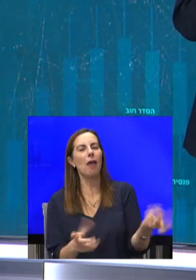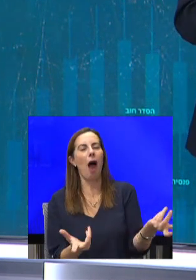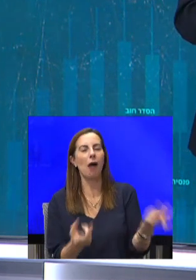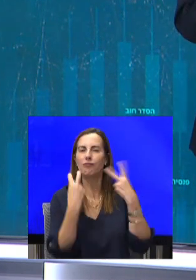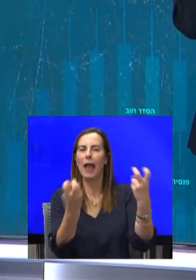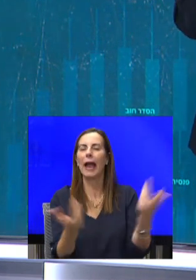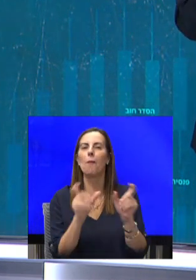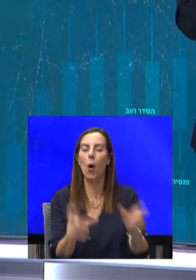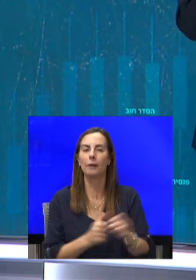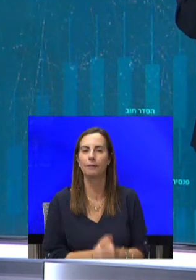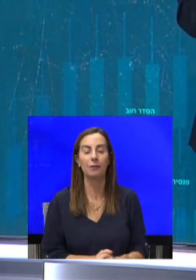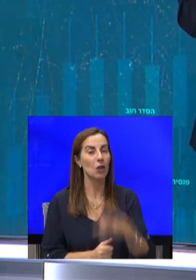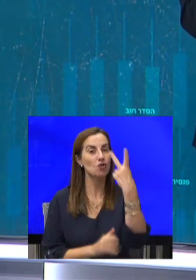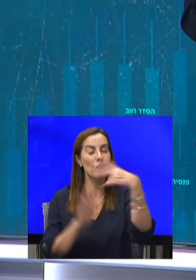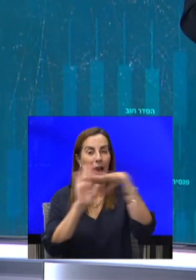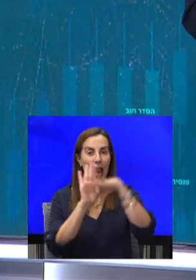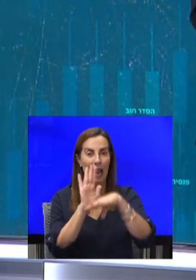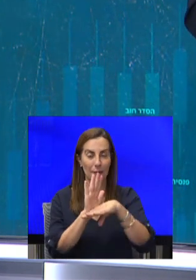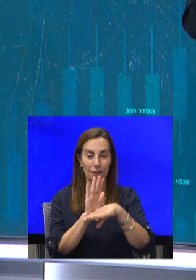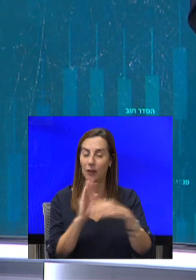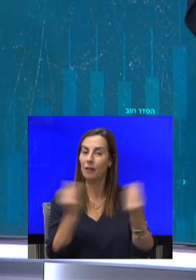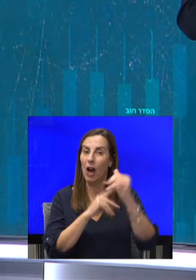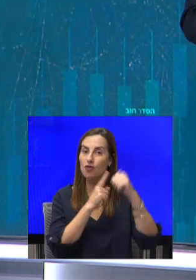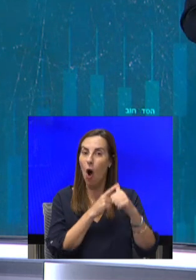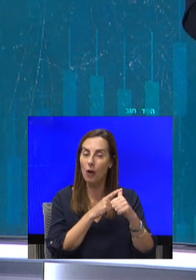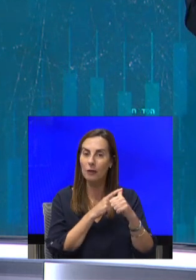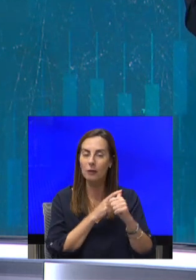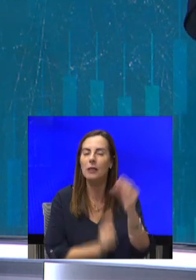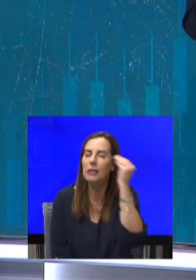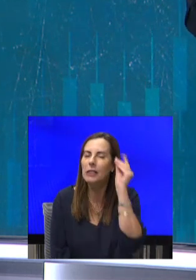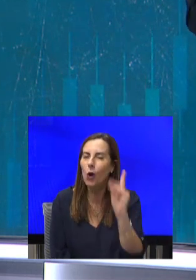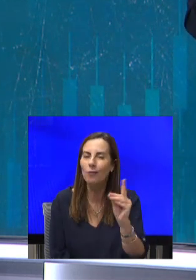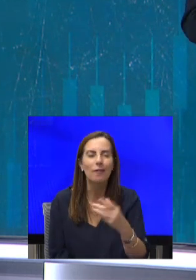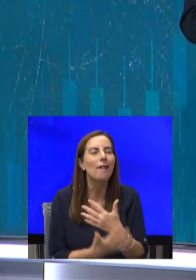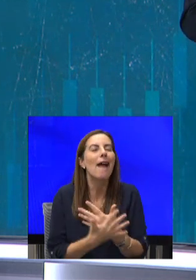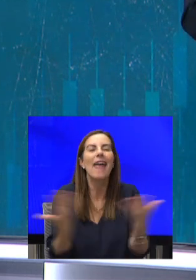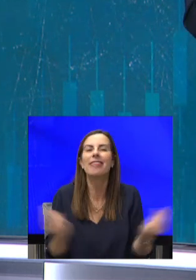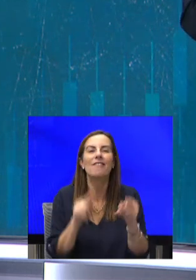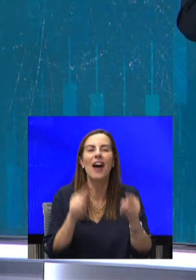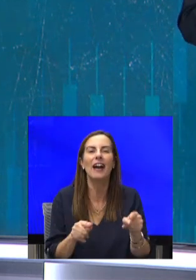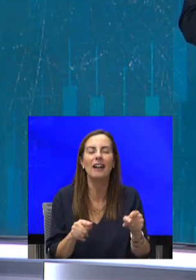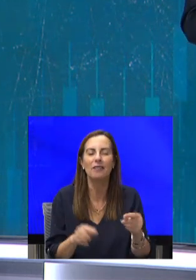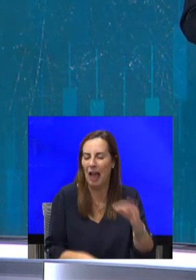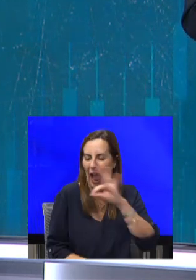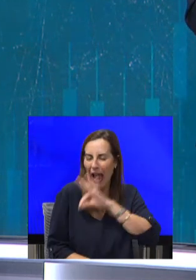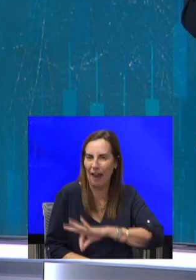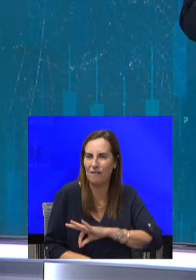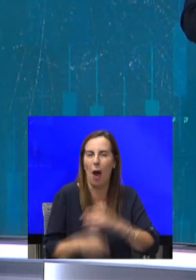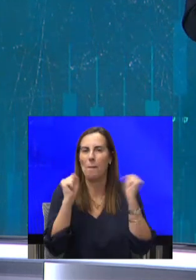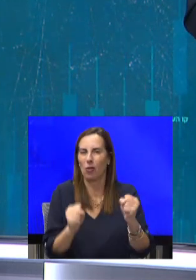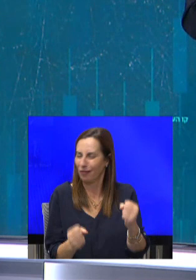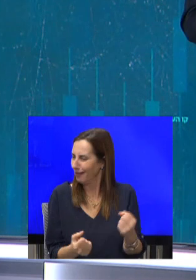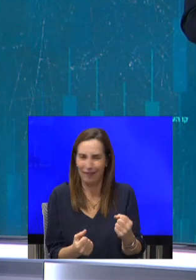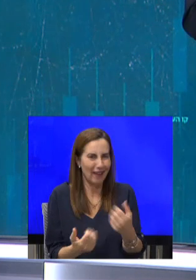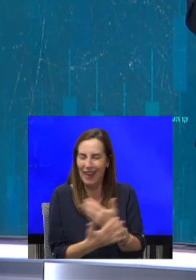שני כללי אצבע. כלל ראשון, זכרו, אין דבר כזה תשואה מובטחת. לא 4 אחוזים, לא 5